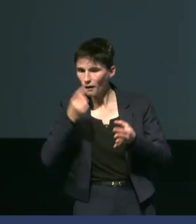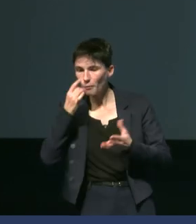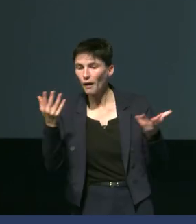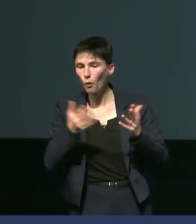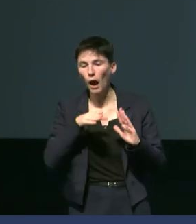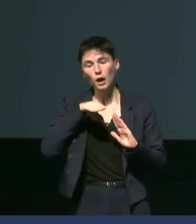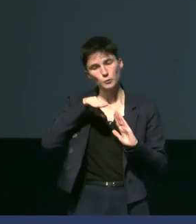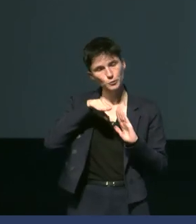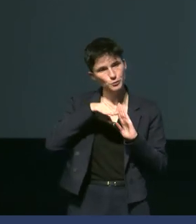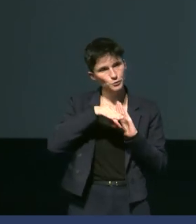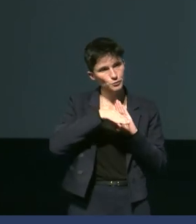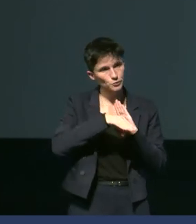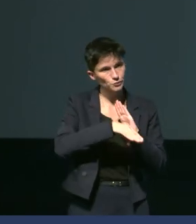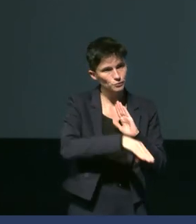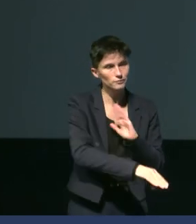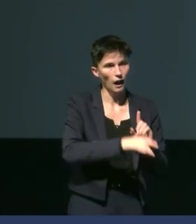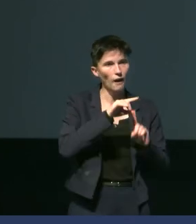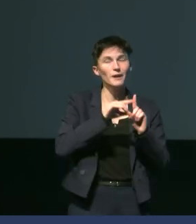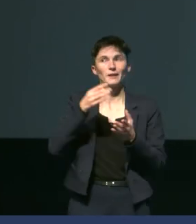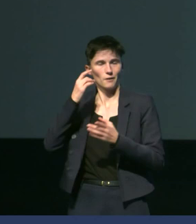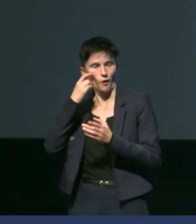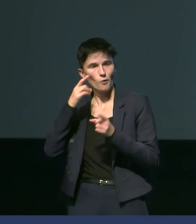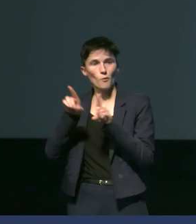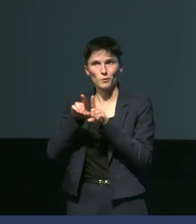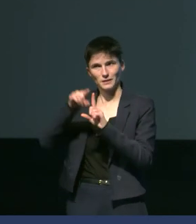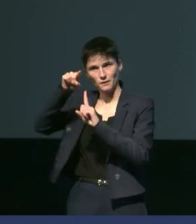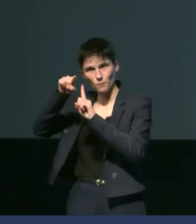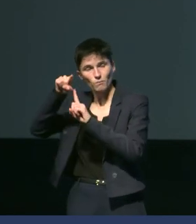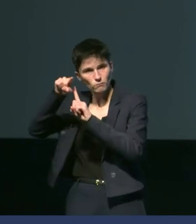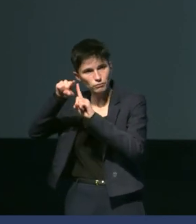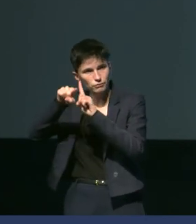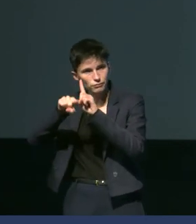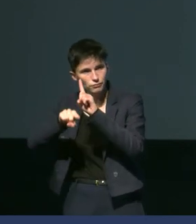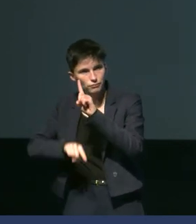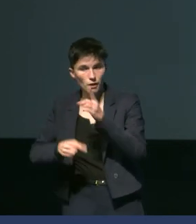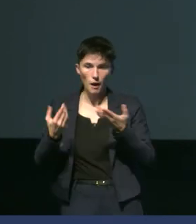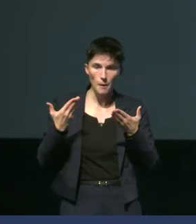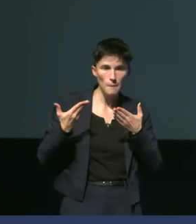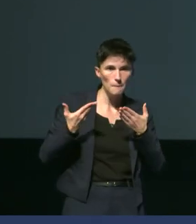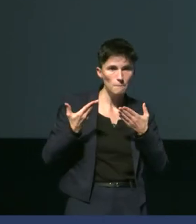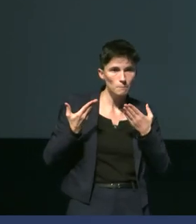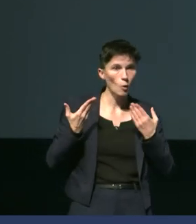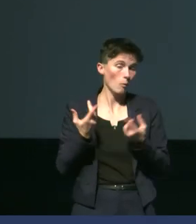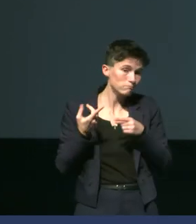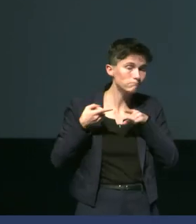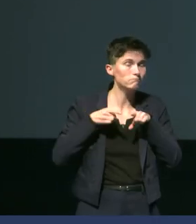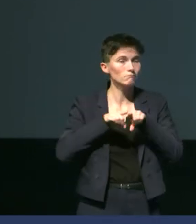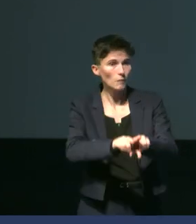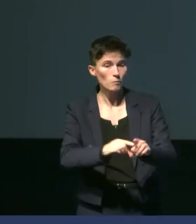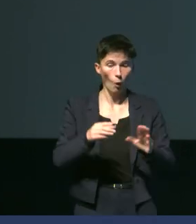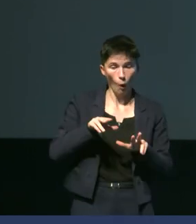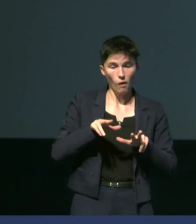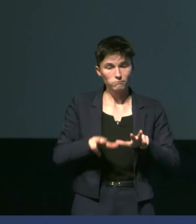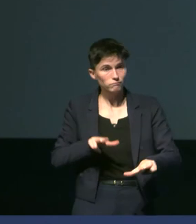diminution ici de la température de l'œil qui est simultanée à une augmentation de la température des fenêtres thermiques. Donc ici,